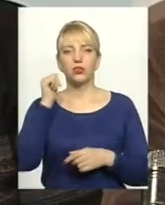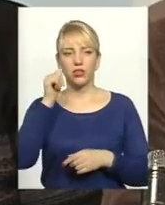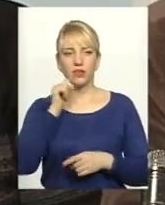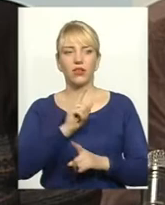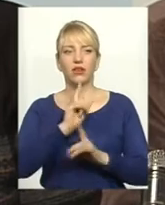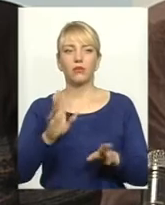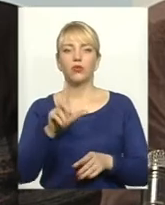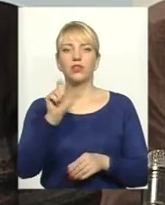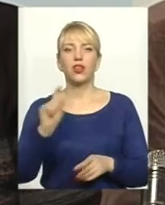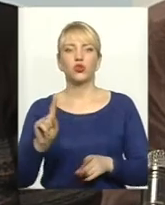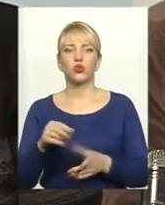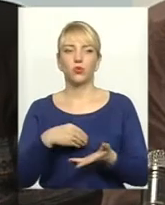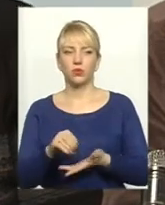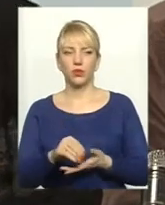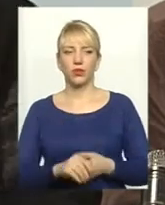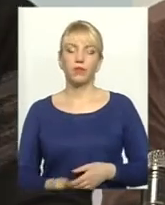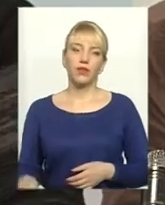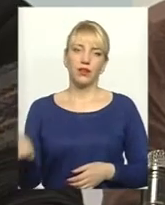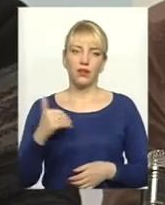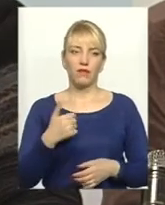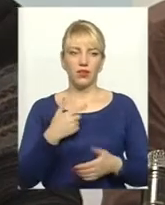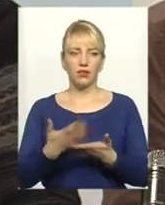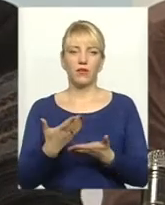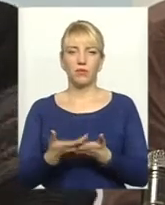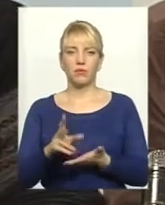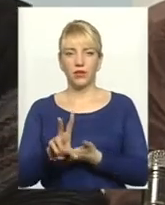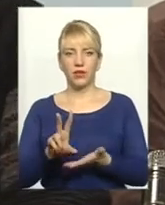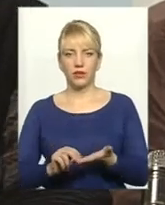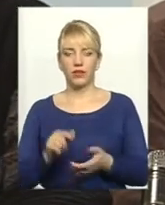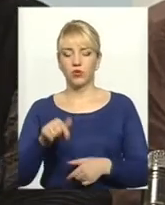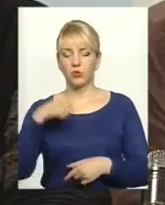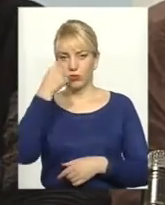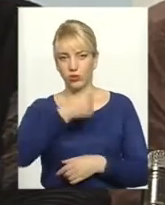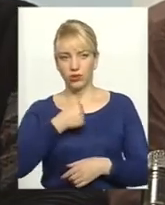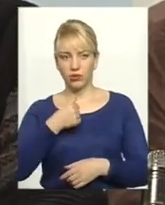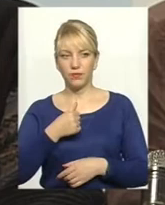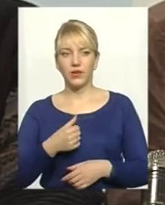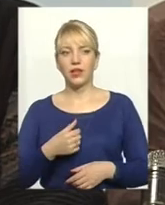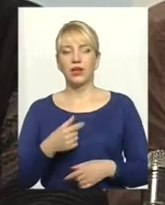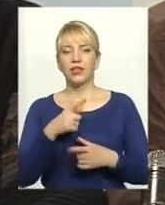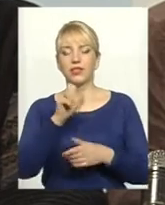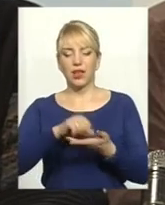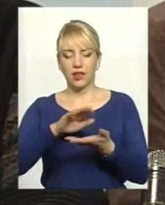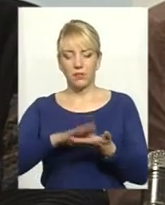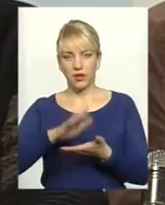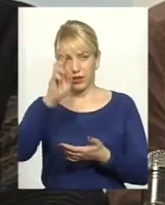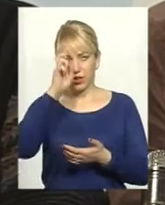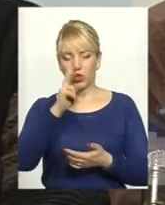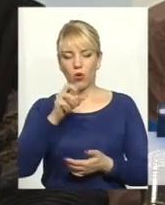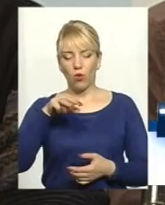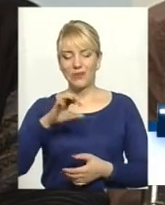буде за що купити. Давайте наведу простий приклад. В цьому році, за даними Держкомстату,